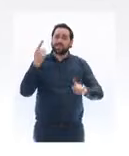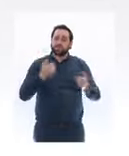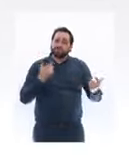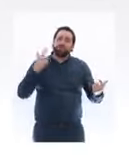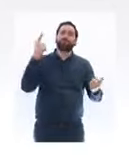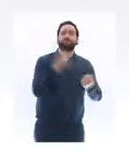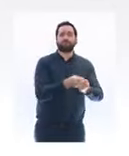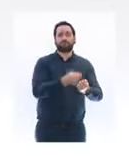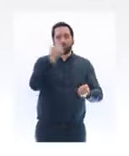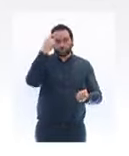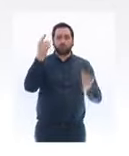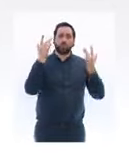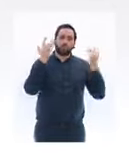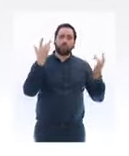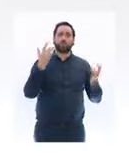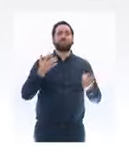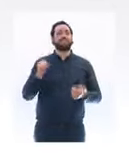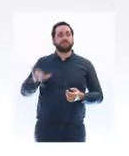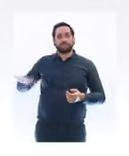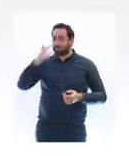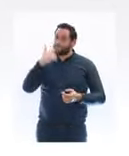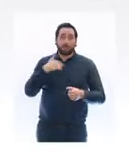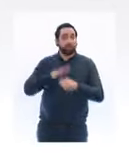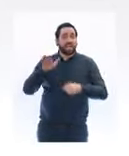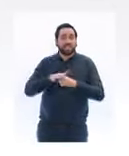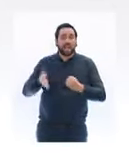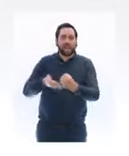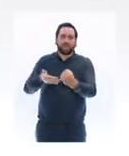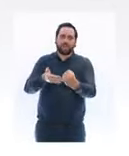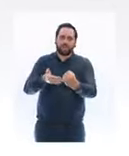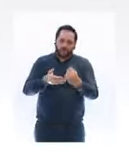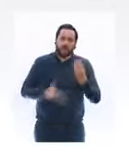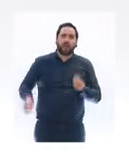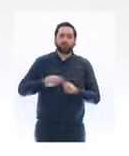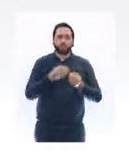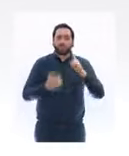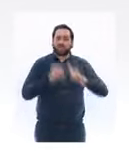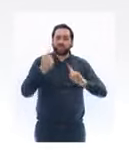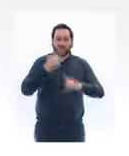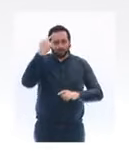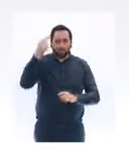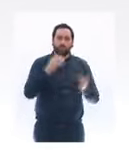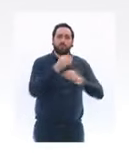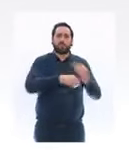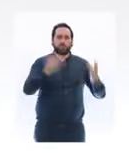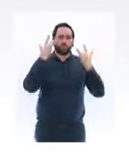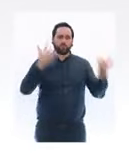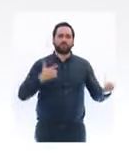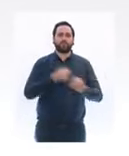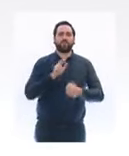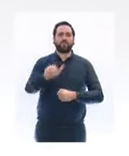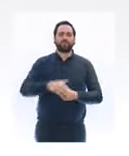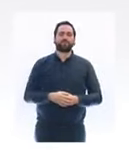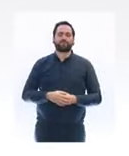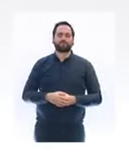ceux qui ne seraient pas concernés par les mesures transversales. La plupart de nos établissements publics et de nos services